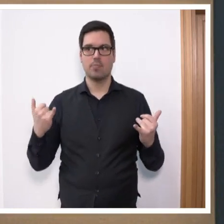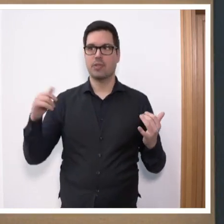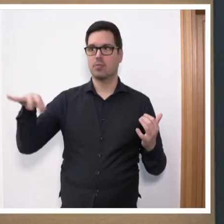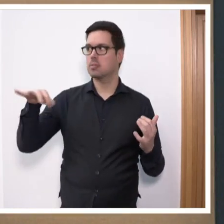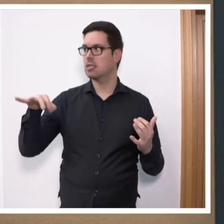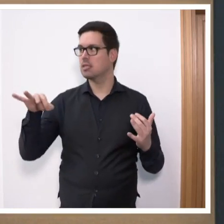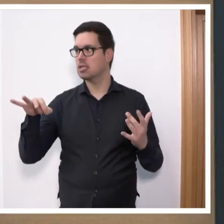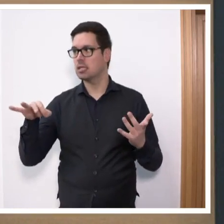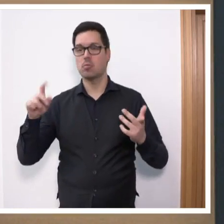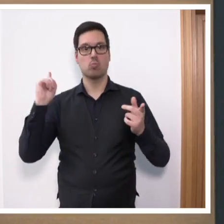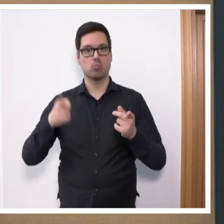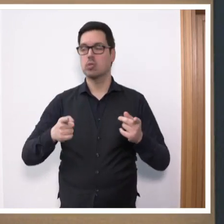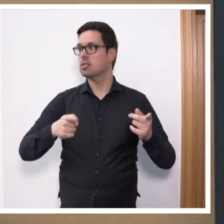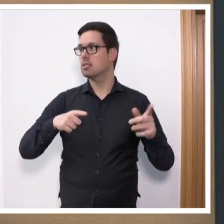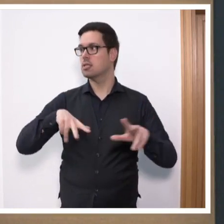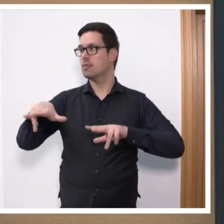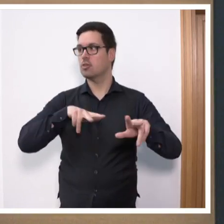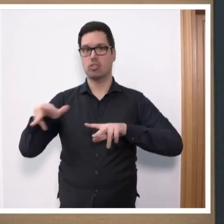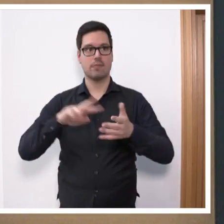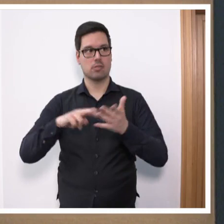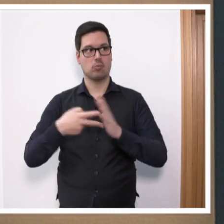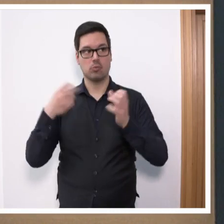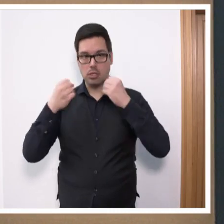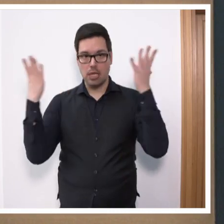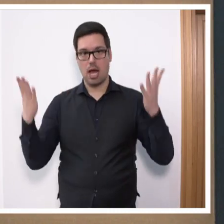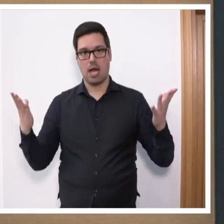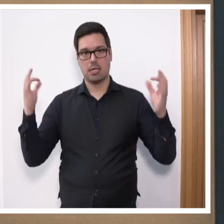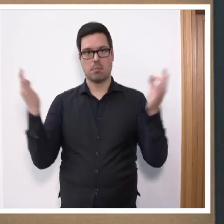Konsistenz in Ihre Wirtschaftspolitik und sorgen Sie für Klarheit in Ihren Aussagen?